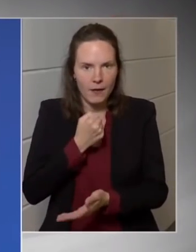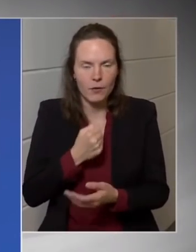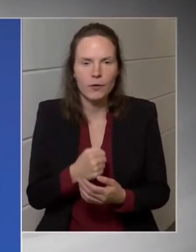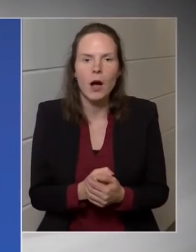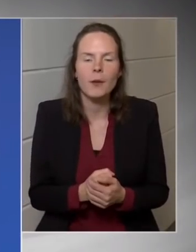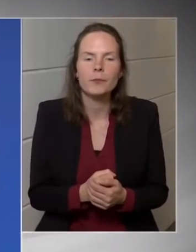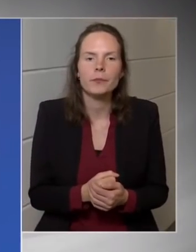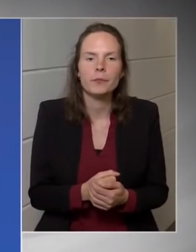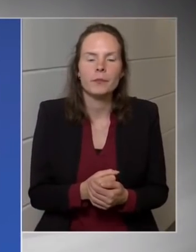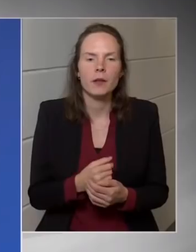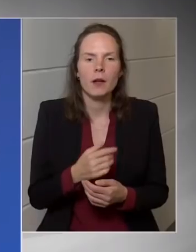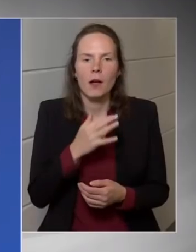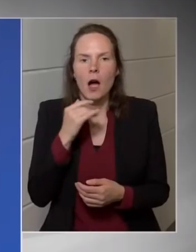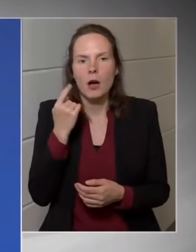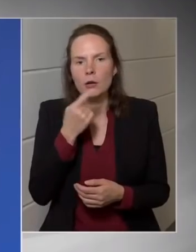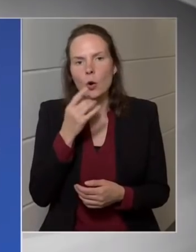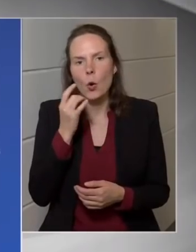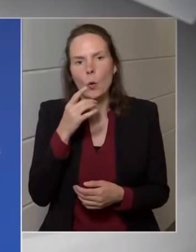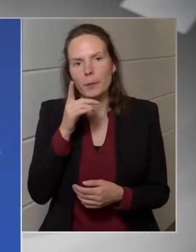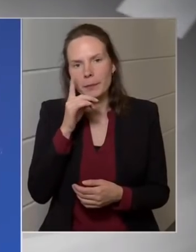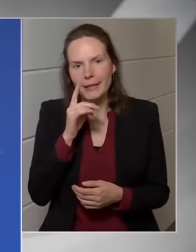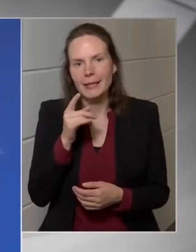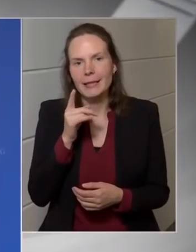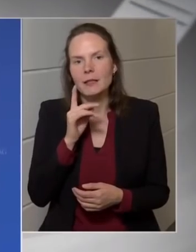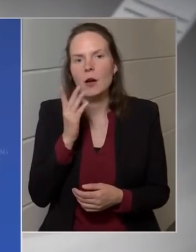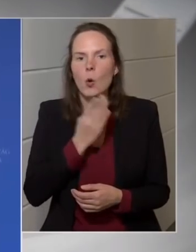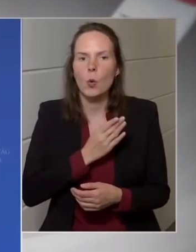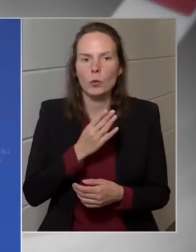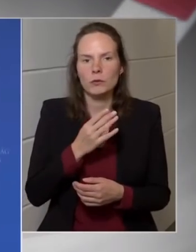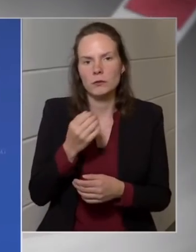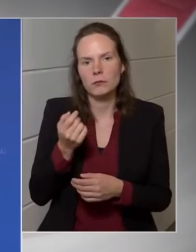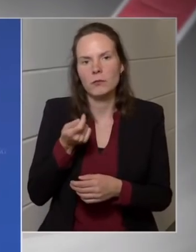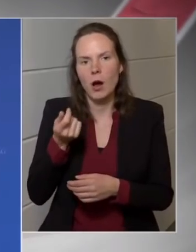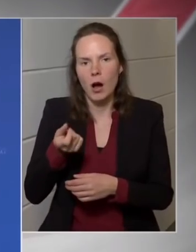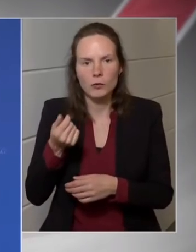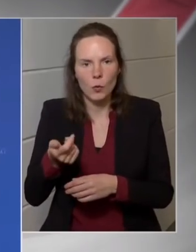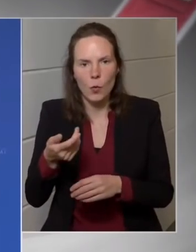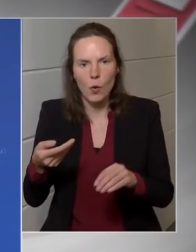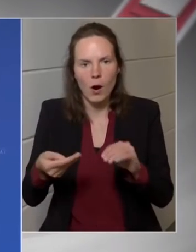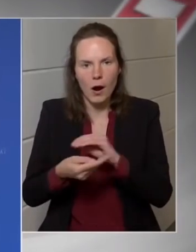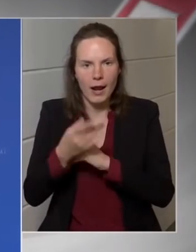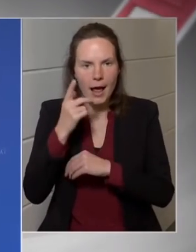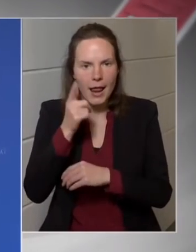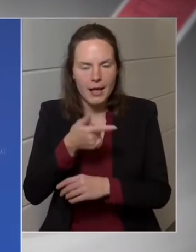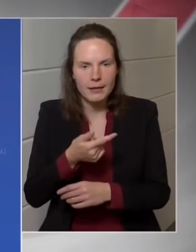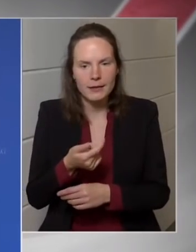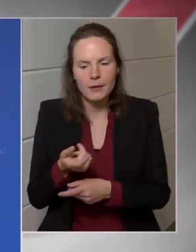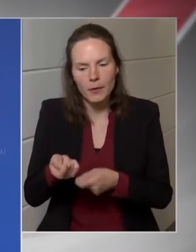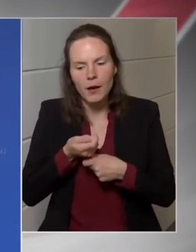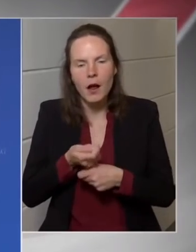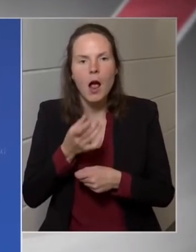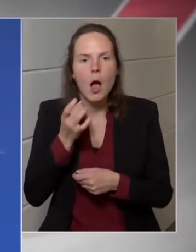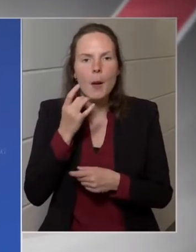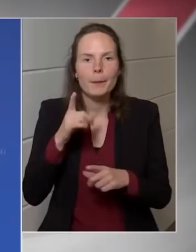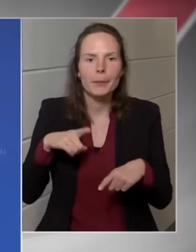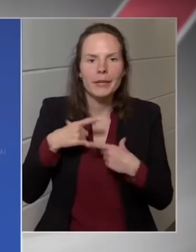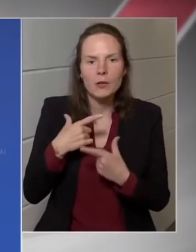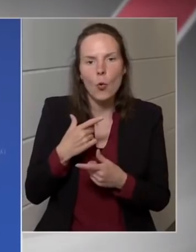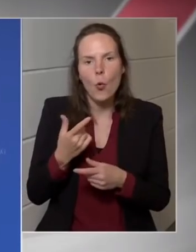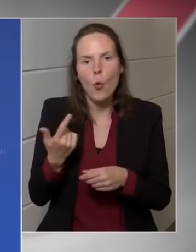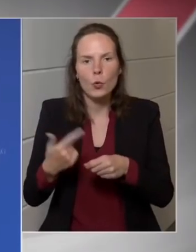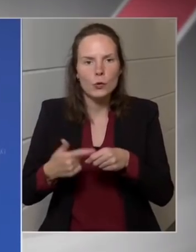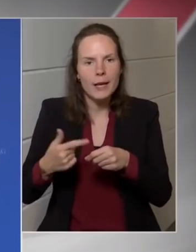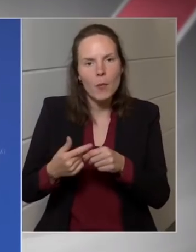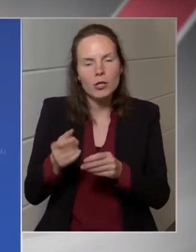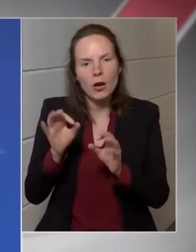Robinhood adó alá bevonásra kerülnek például bioetanol, etanol, bioüzemanyaggyártó